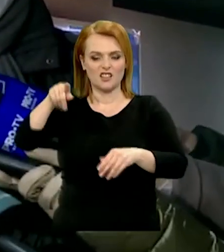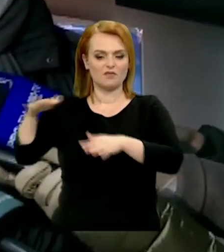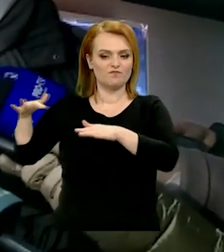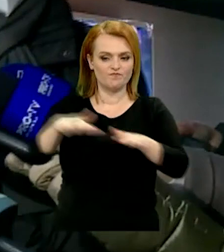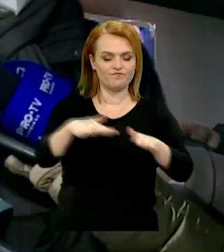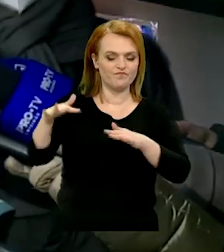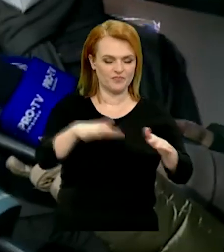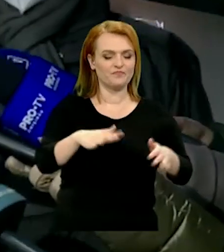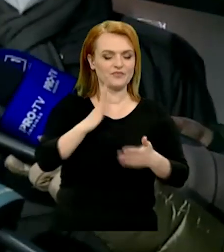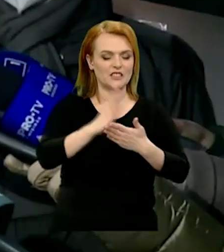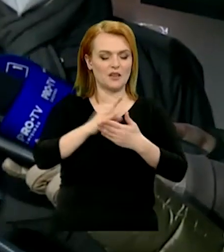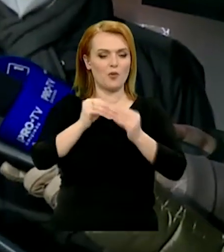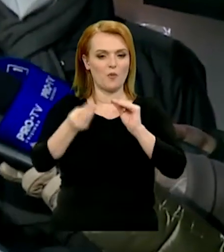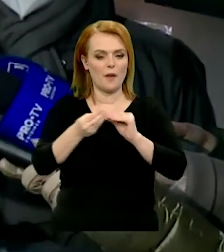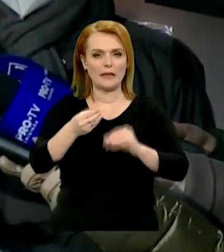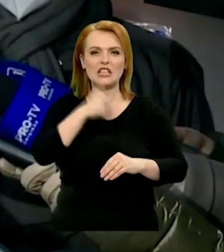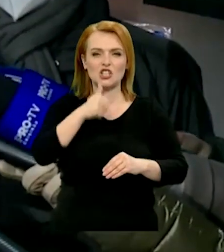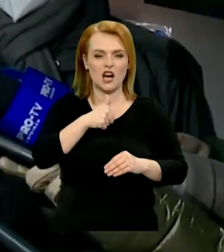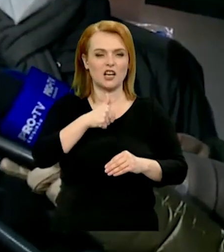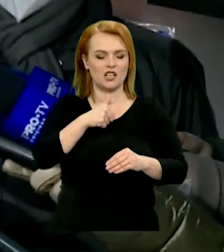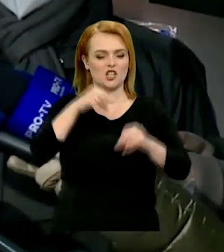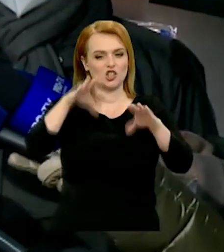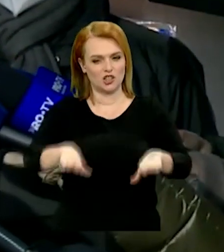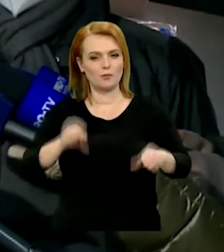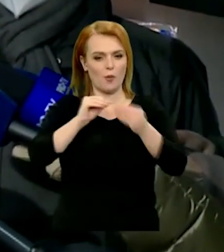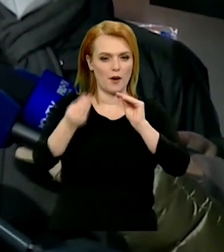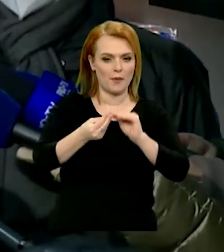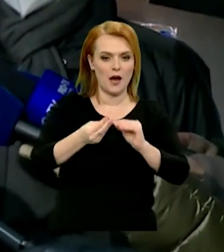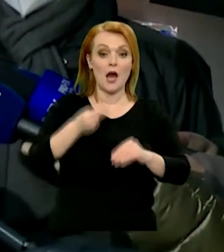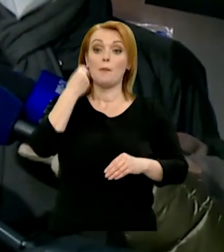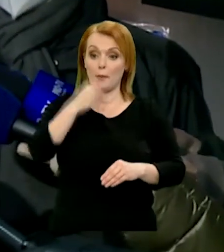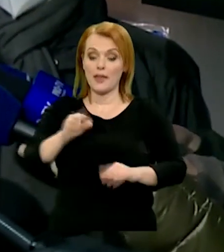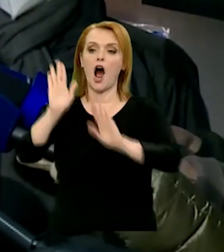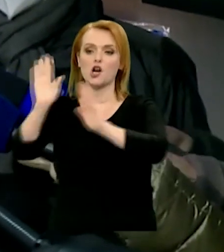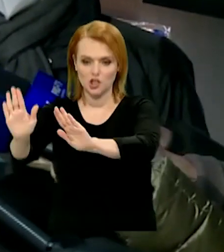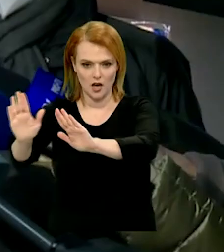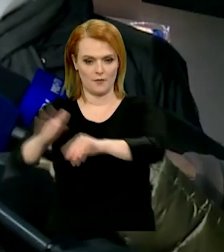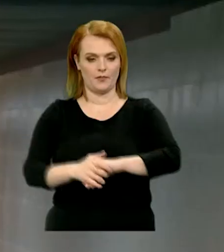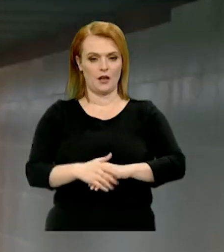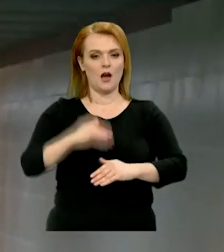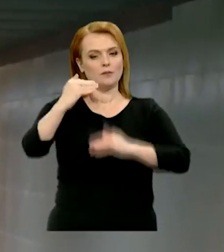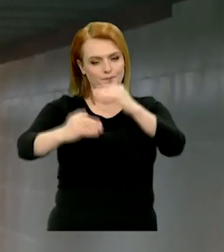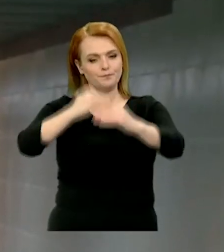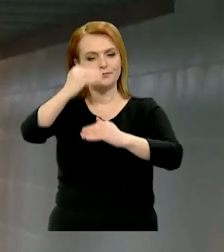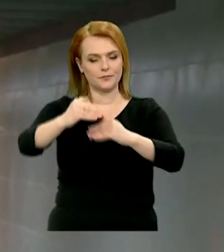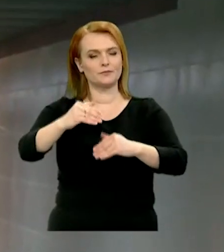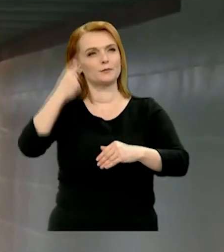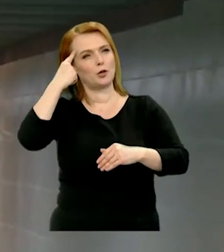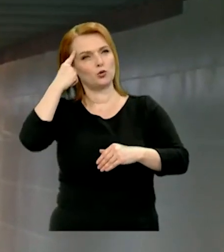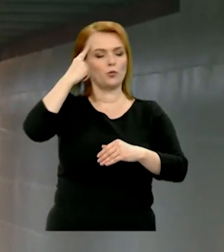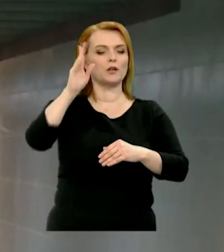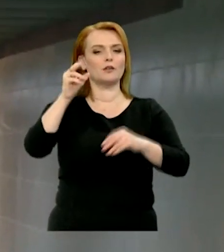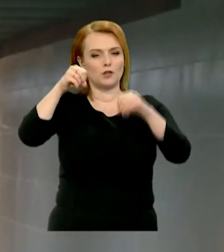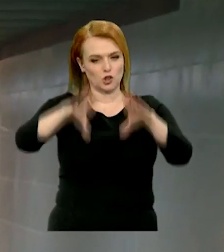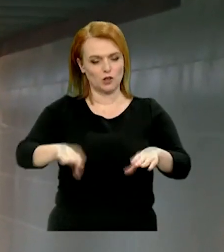asta. Dar, repet, e mai bine așa și cu lecțiile învățate ulterior. O să vedem